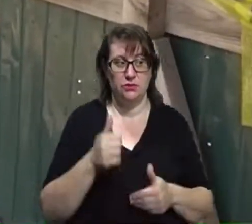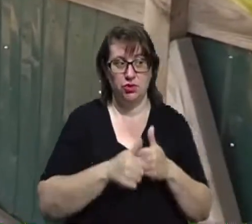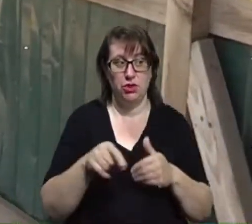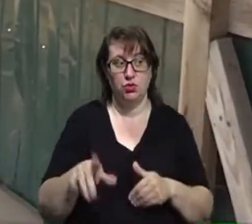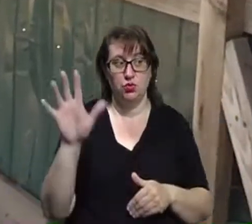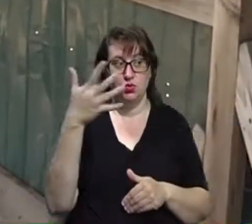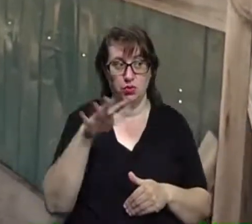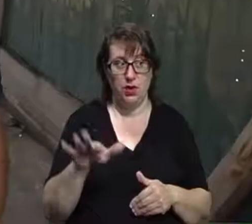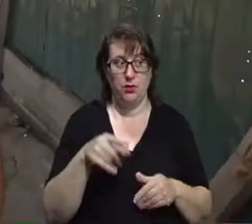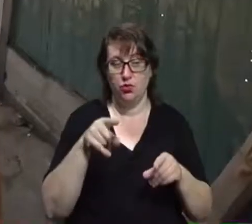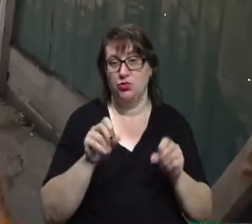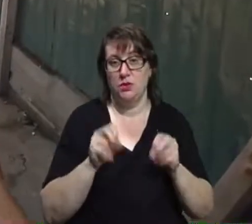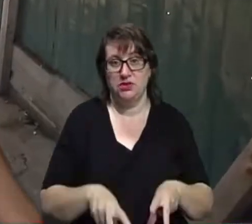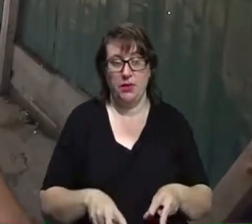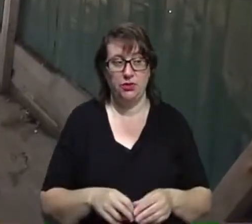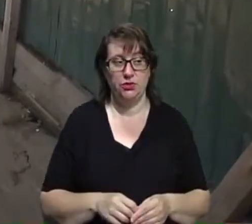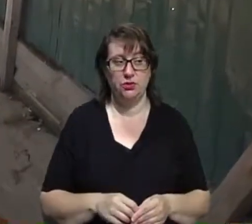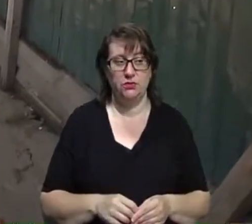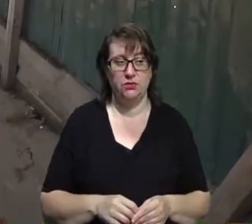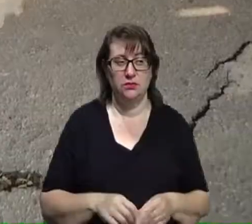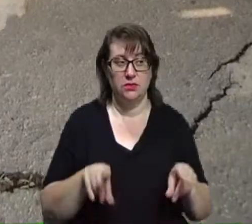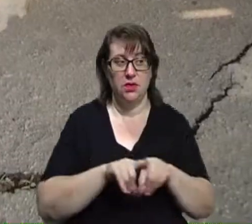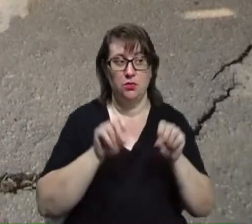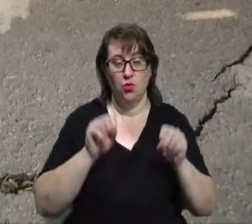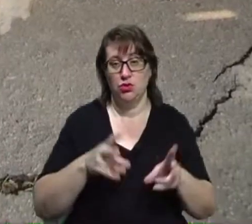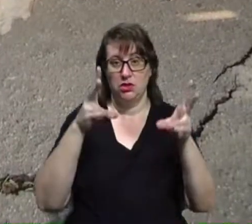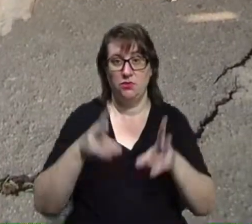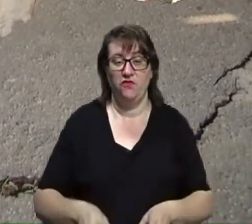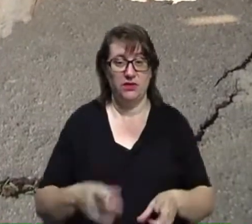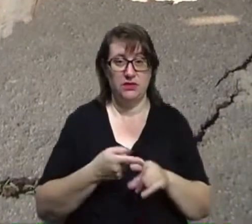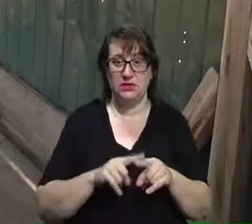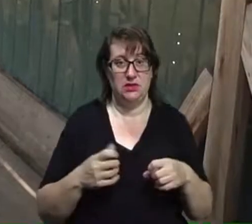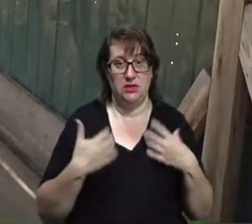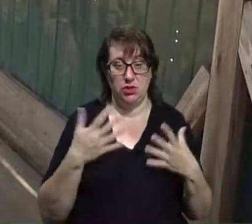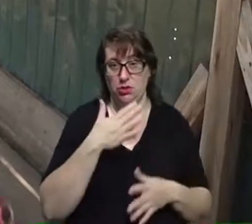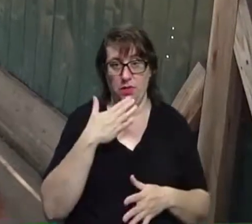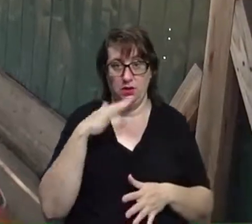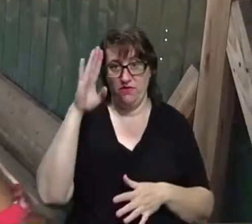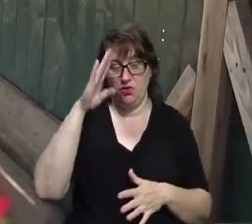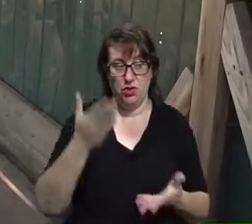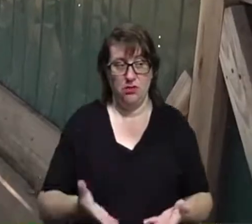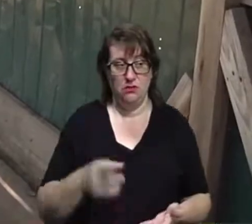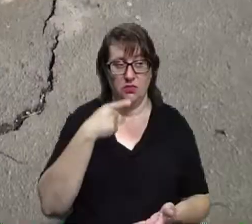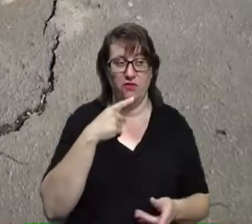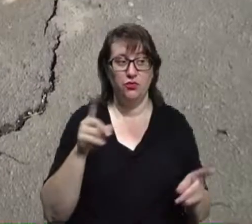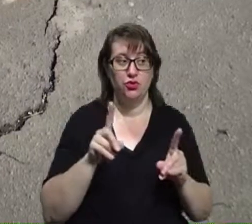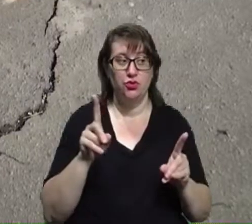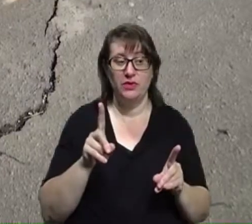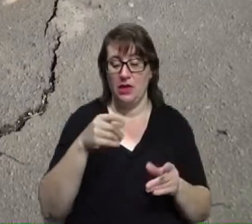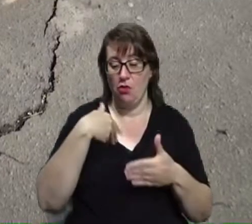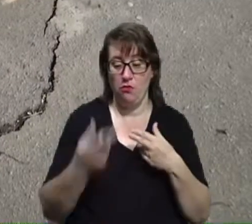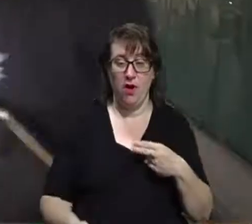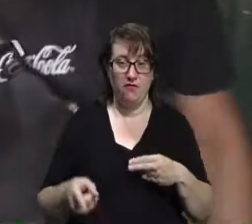тут небезпечно, так можна травмуватися, це страшно, там багато води. Кажемо, щоб не впав туди, бо там